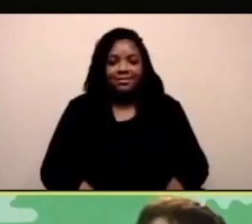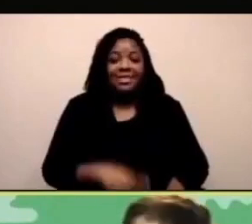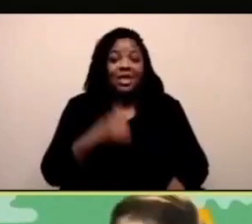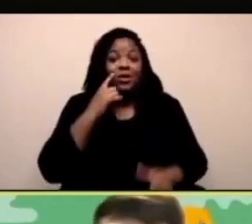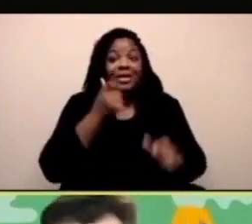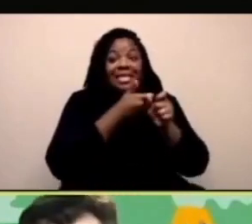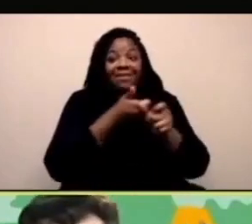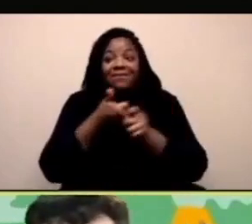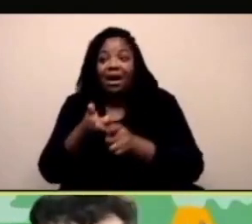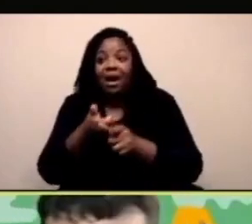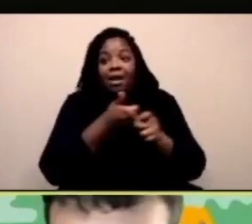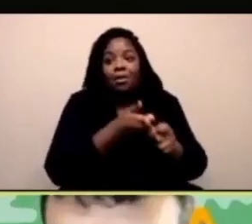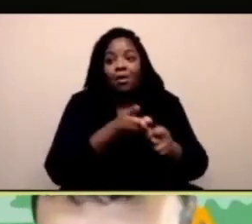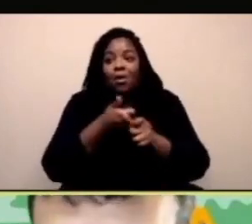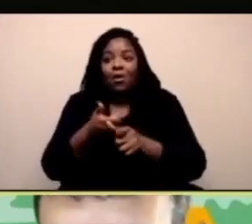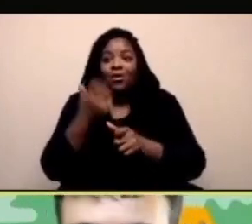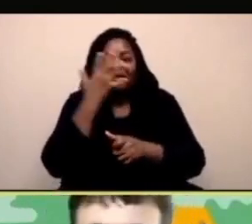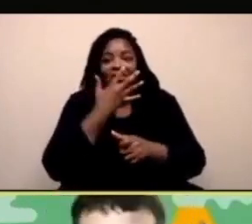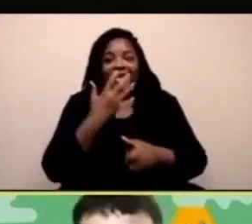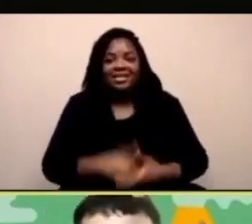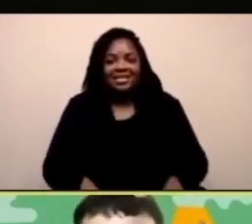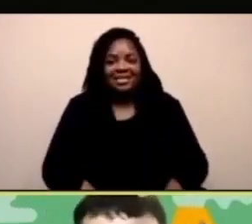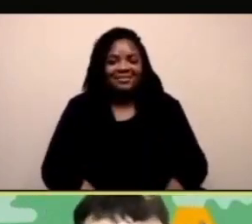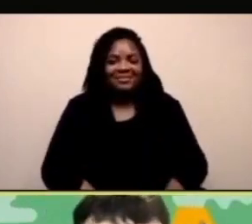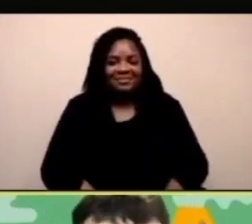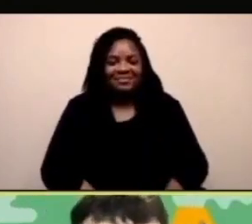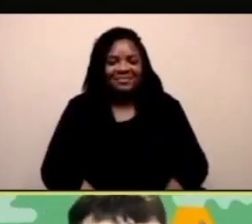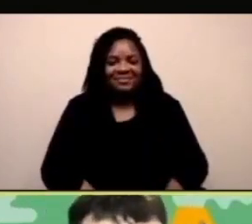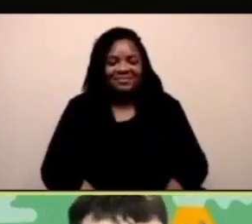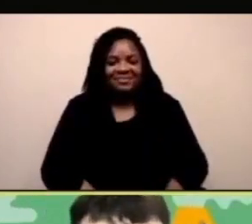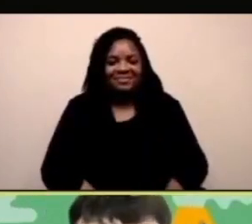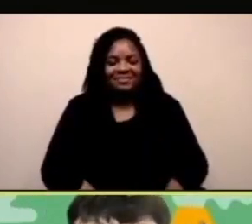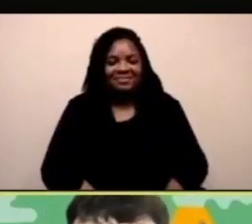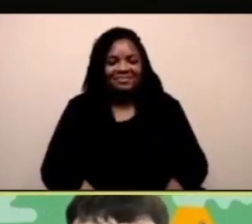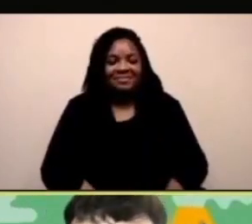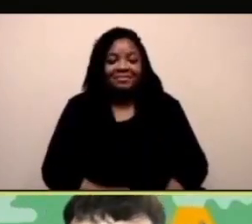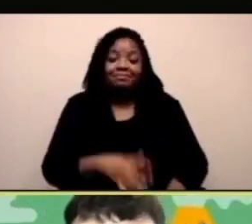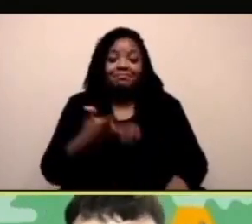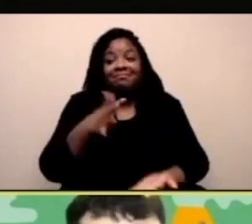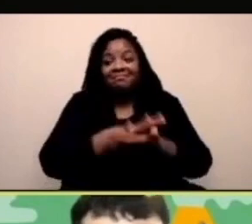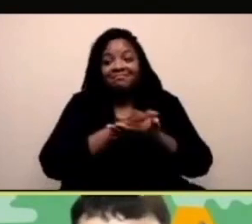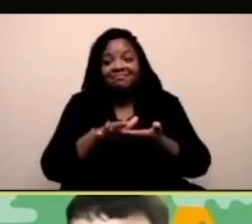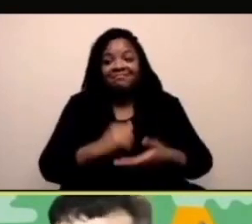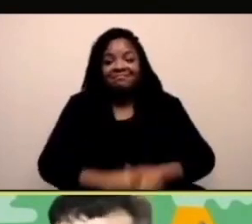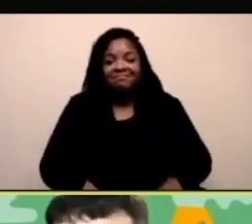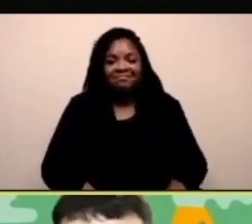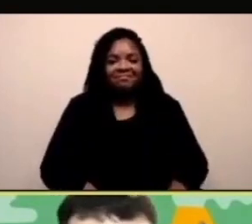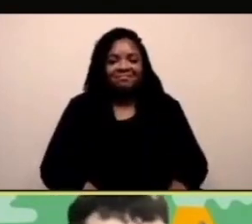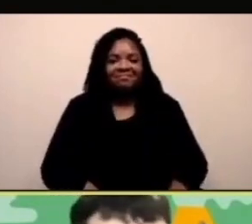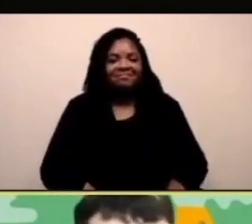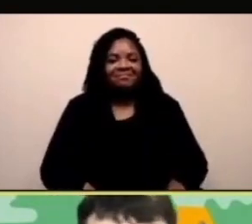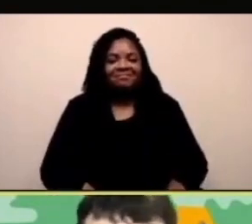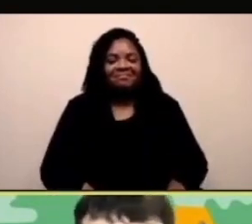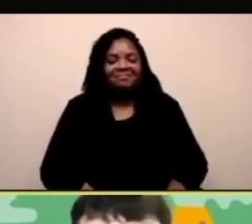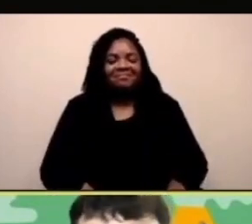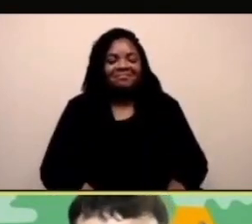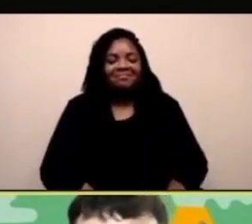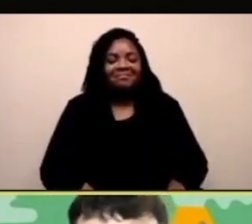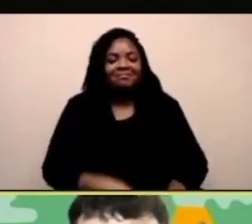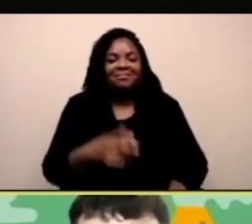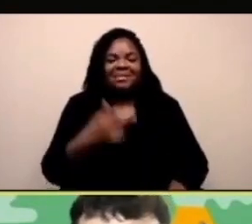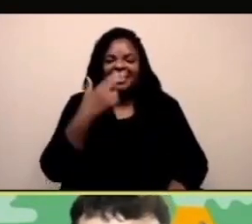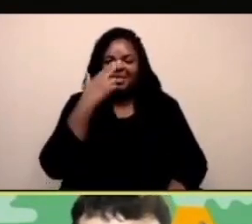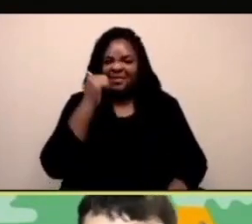Ok, adesso ho i due baffi di gatto e come potete vedere rimangono appiccicati alla